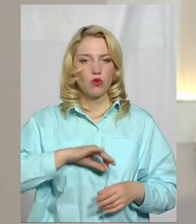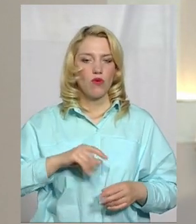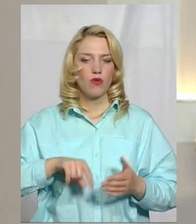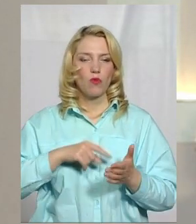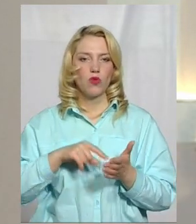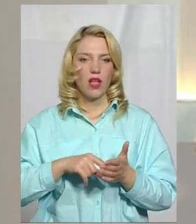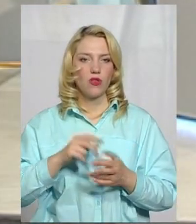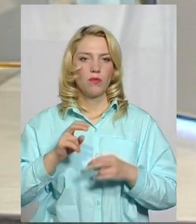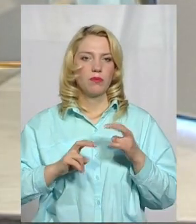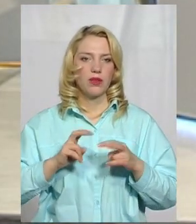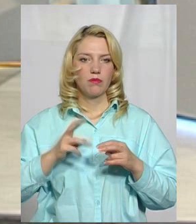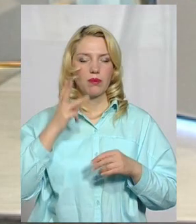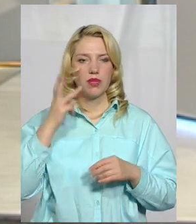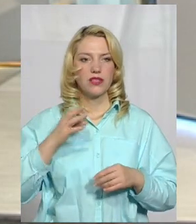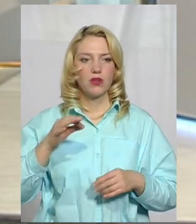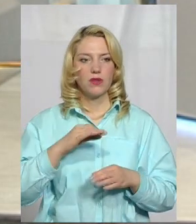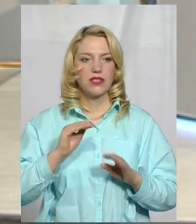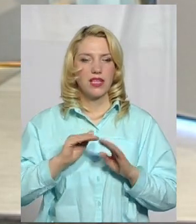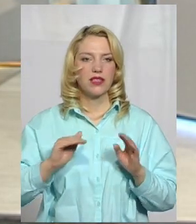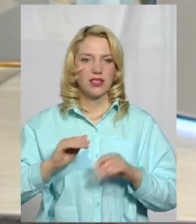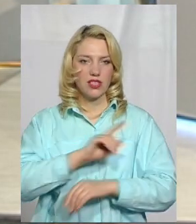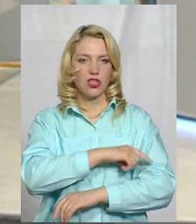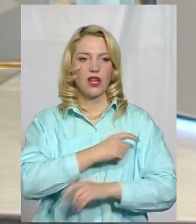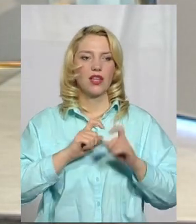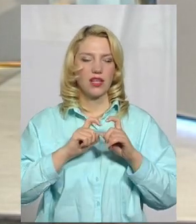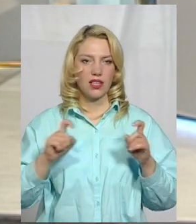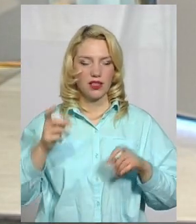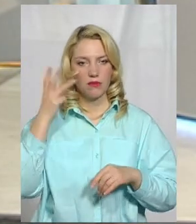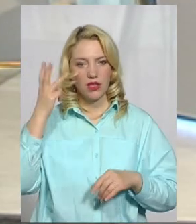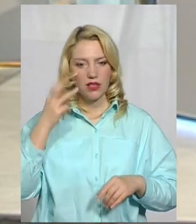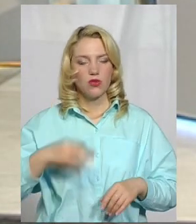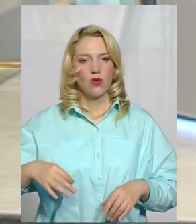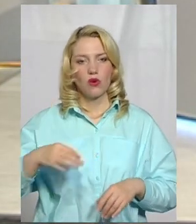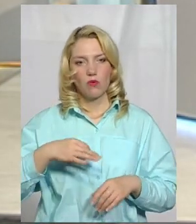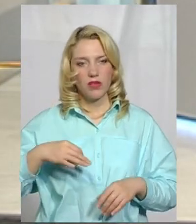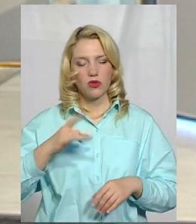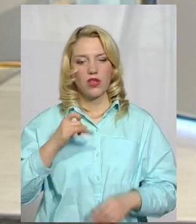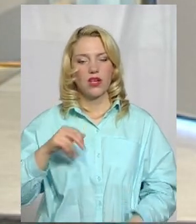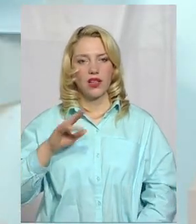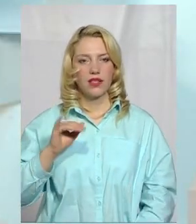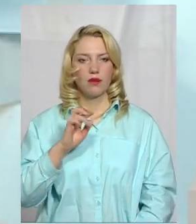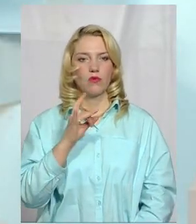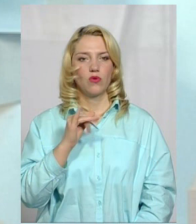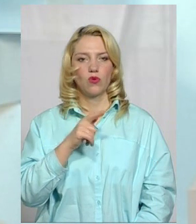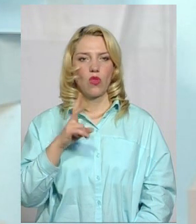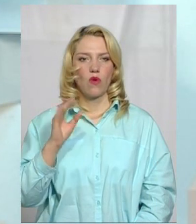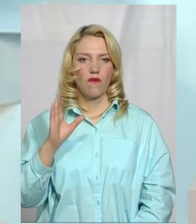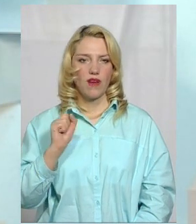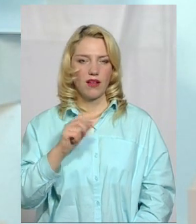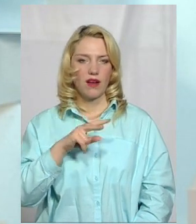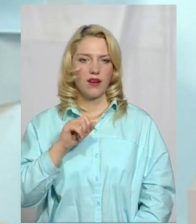комунального підприємства Хмельницька обласна дитяча лікарня Хмельницької обласної ради Лілія Брухнова.